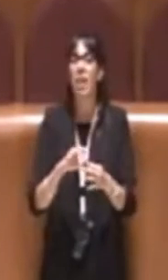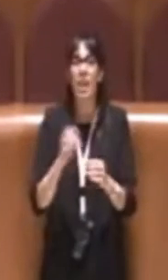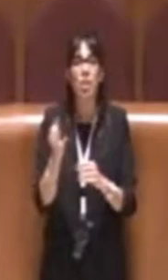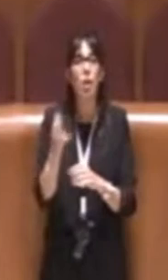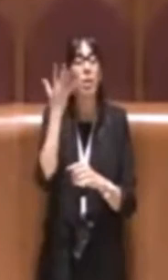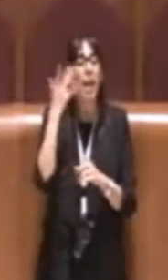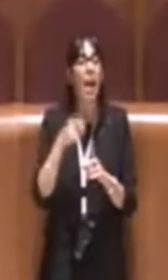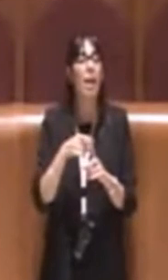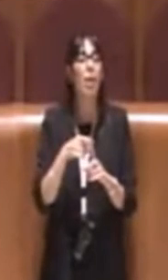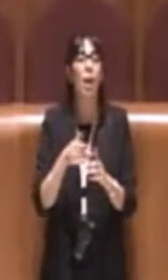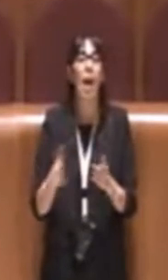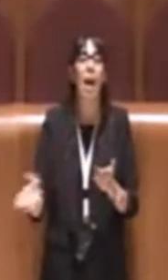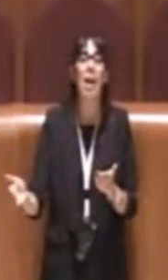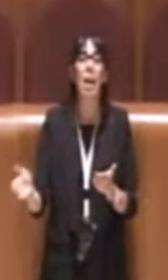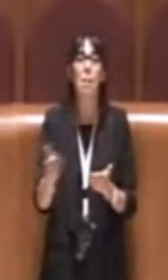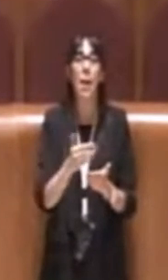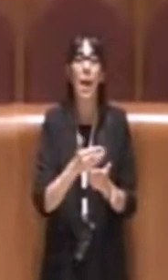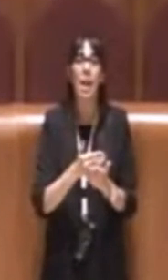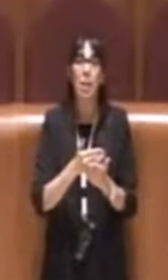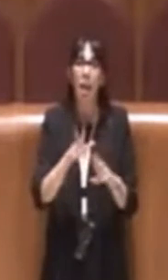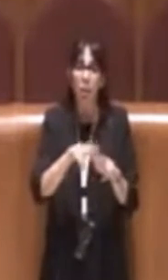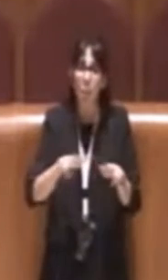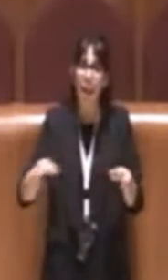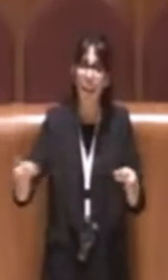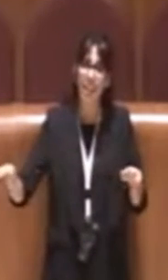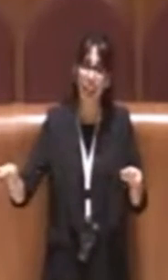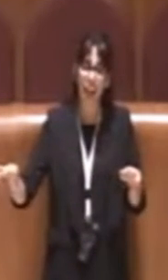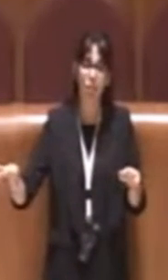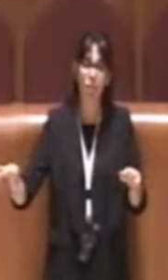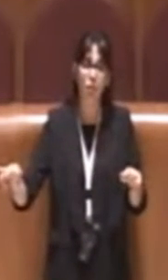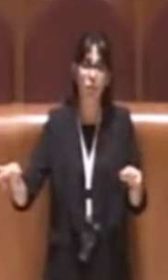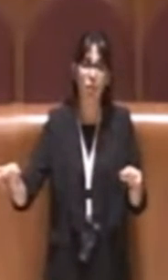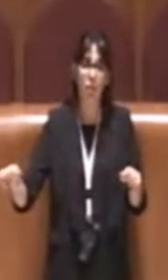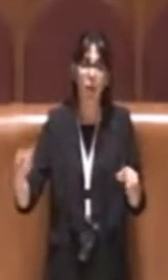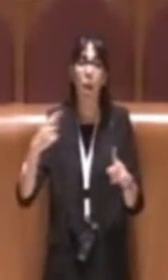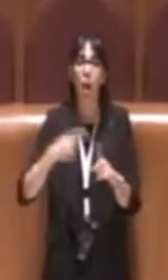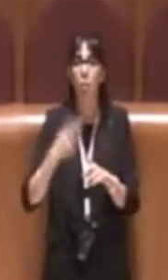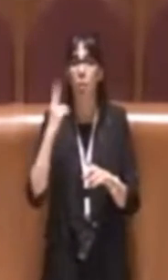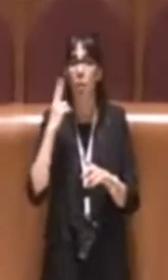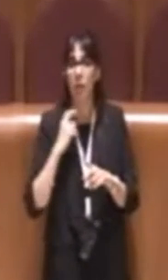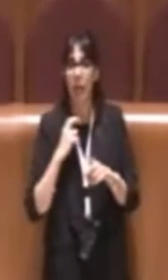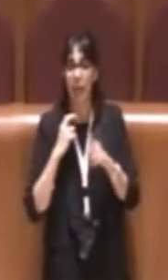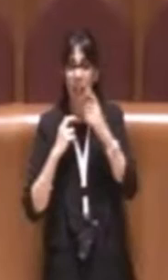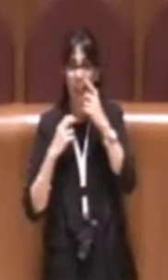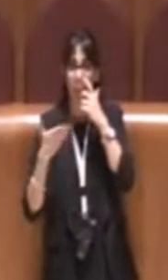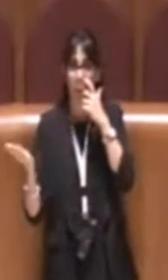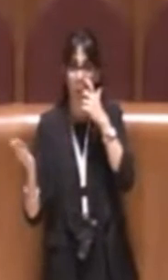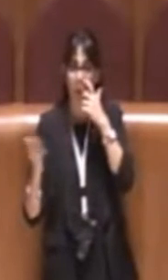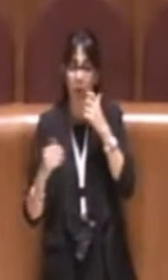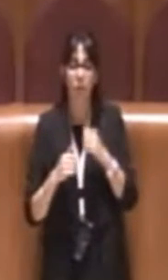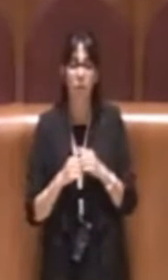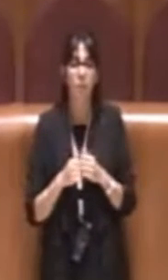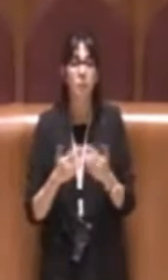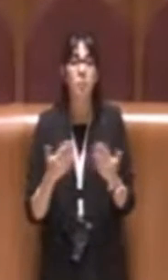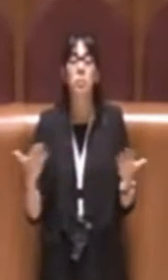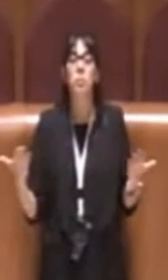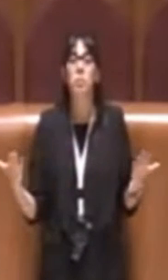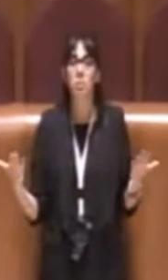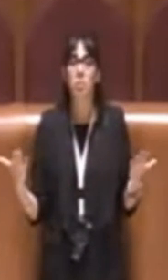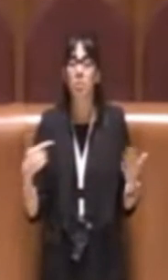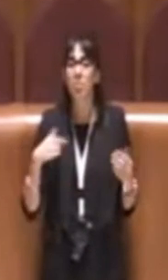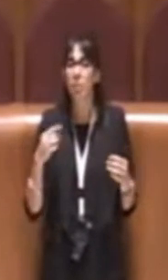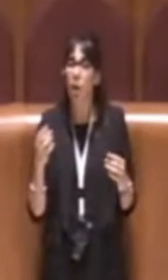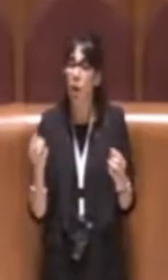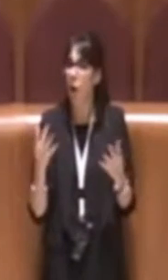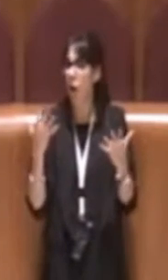reperimento dei parcheggi e del verde pubblico però colgo